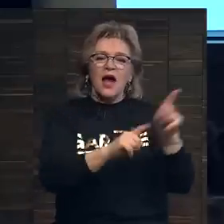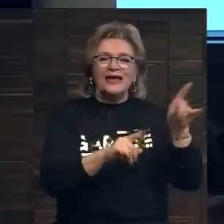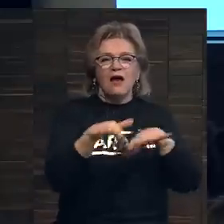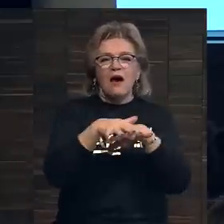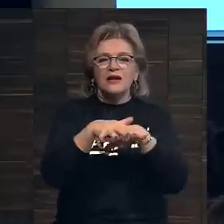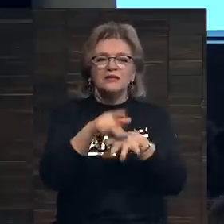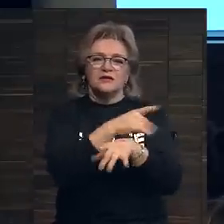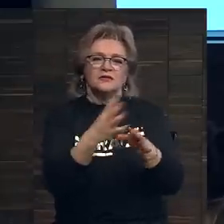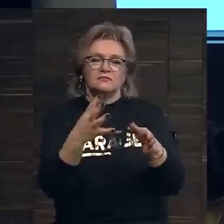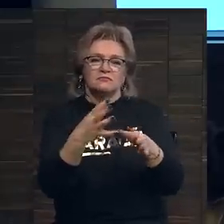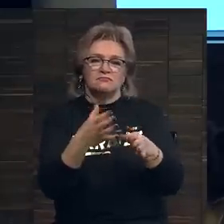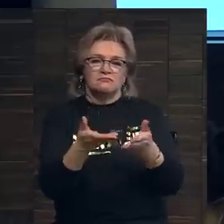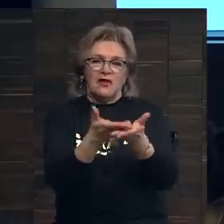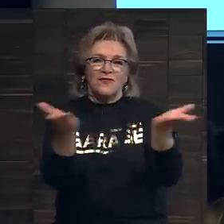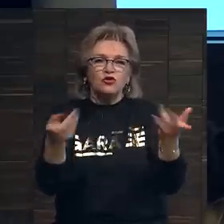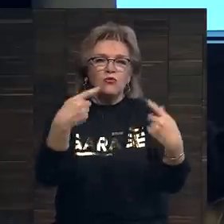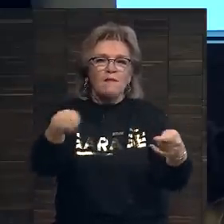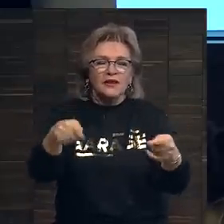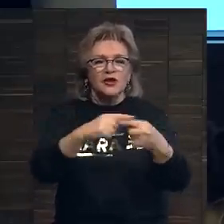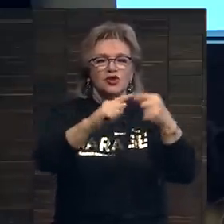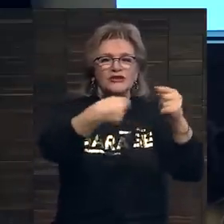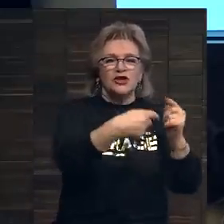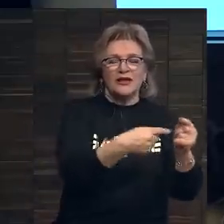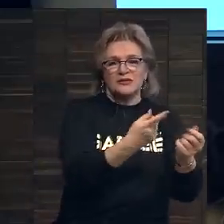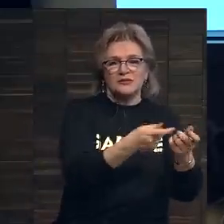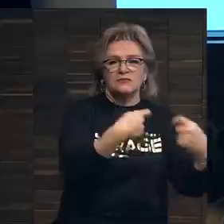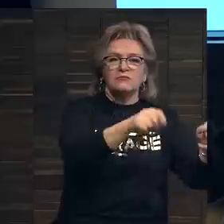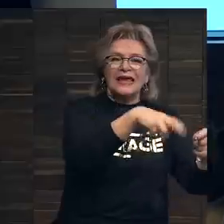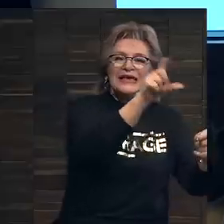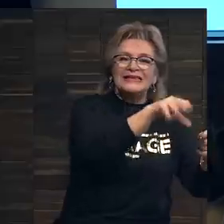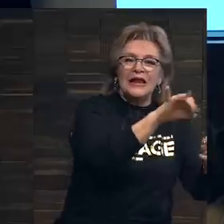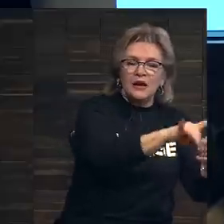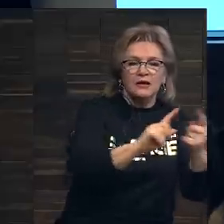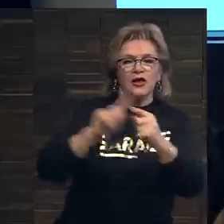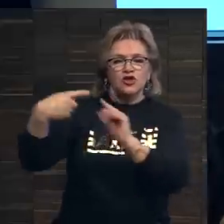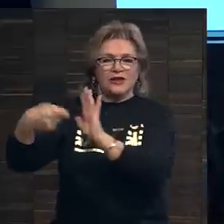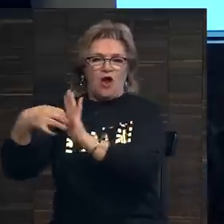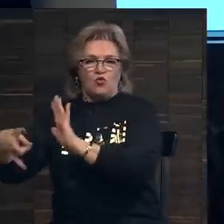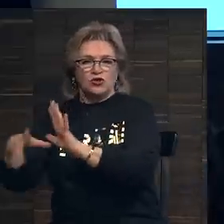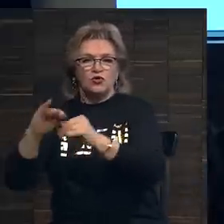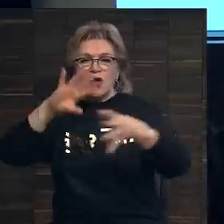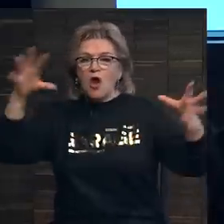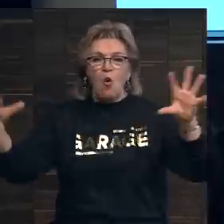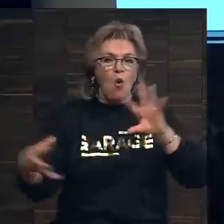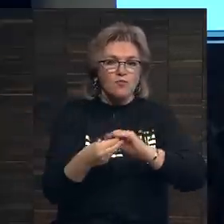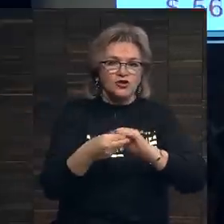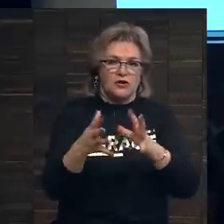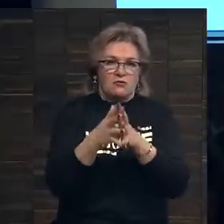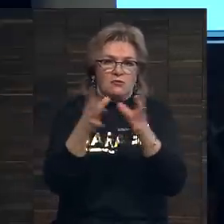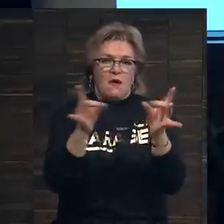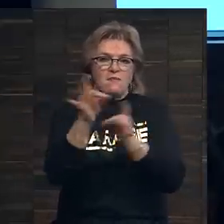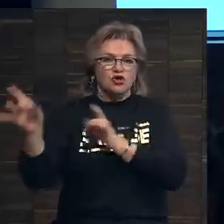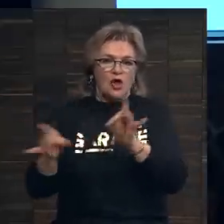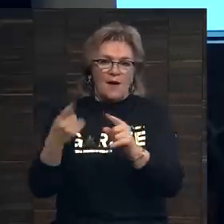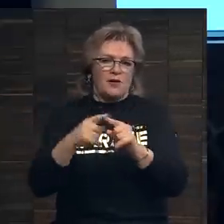рынок, в котором продажи идут и через дилеров, и через аукционы. И общий объем, общий масштаб этого рынка,